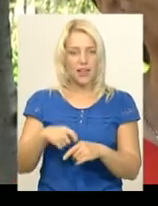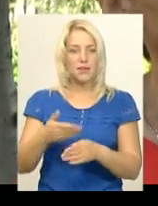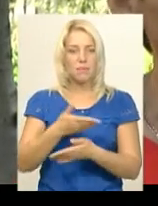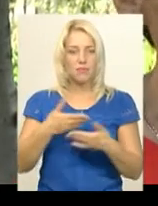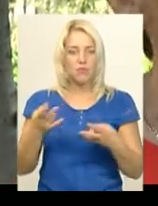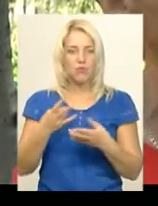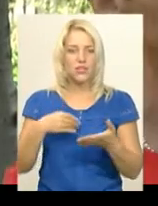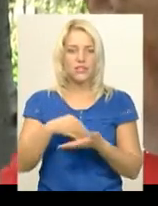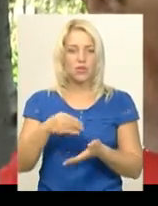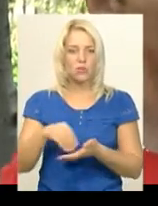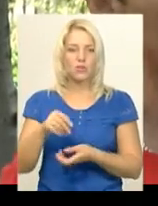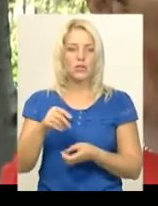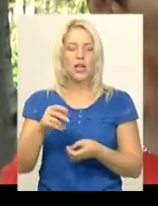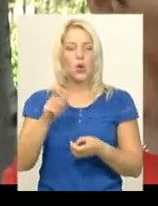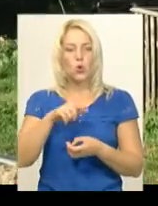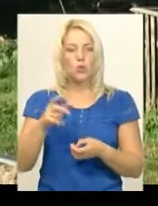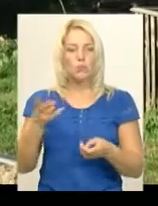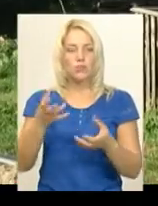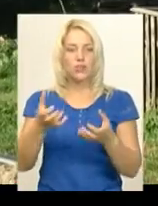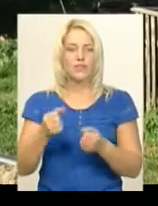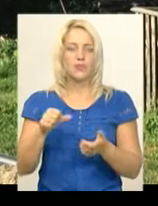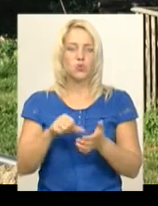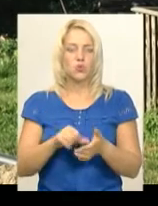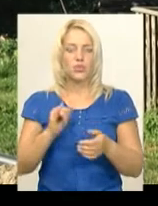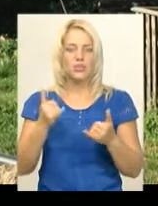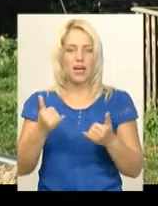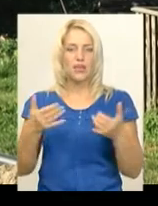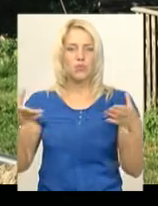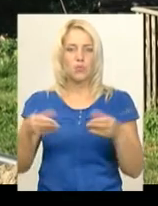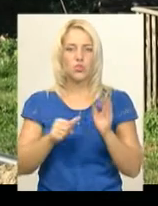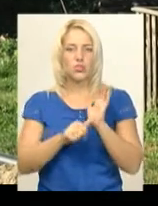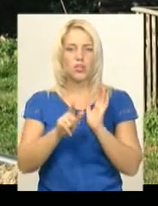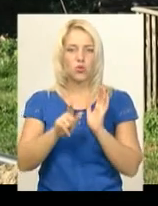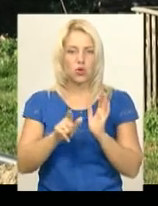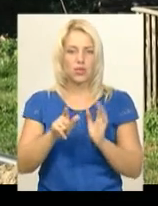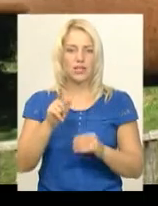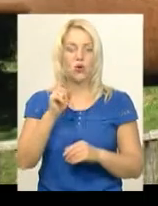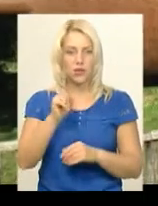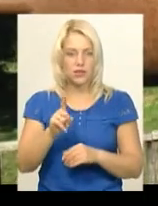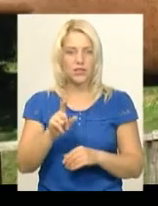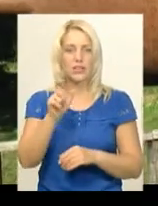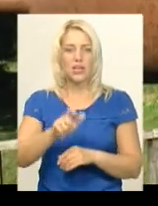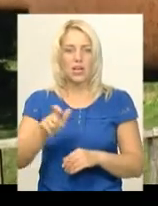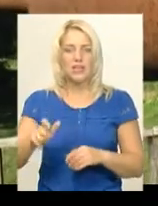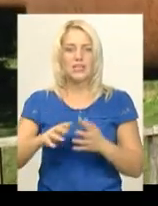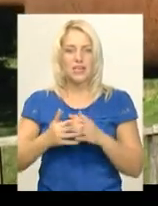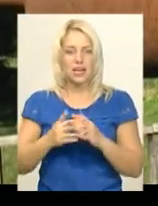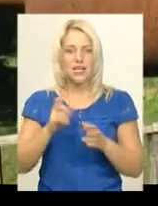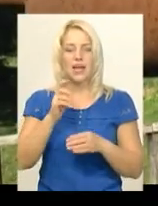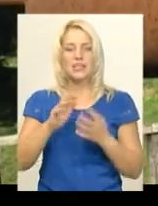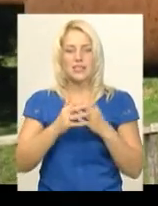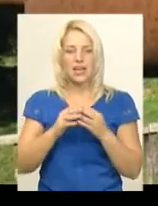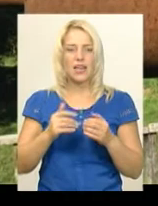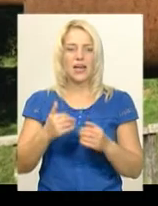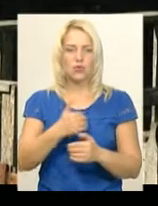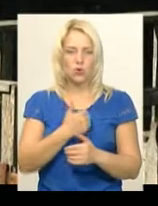маємо закупити, тобто люди мають взяти участь. Зараз у кооперативі 61 житель села. І селяни продовжують вступати та сплачувати внески, каже